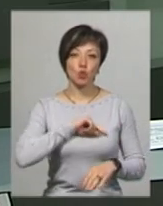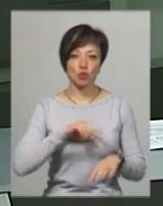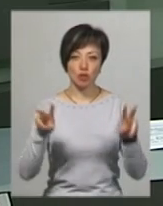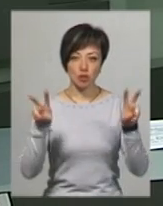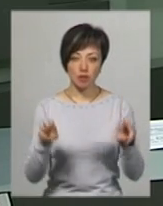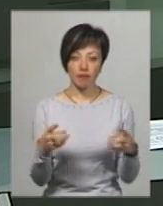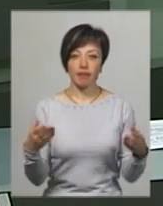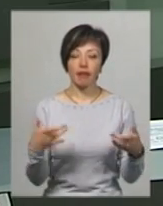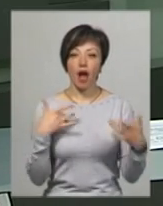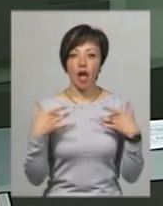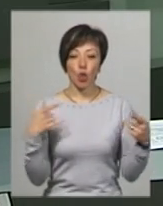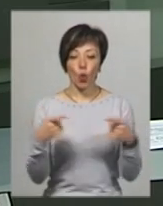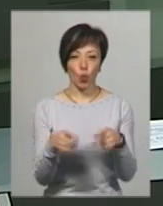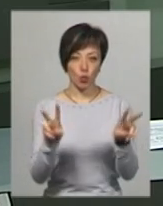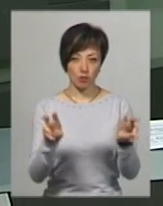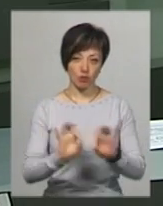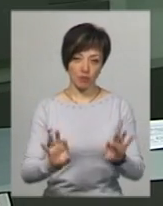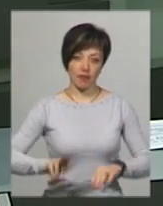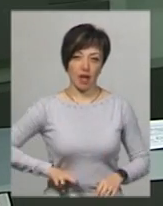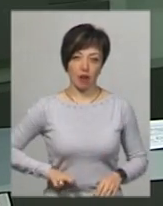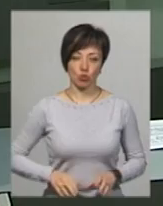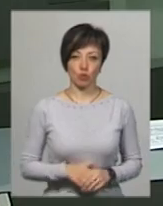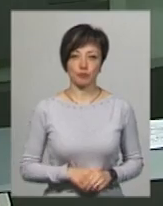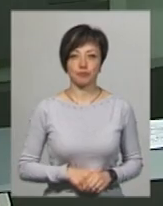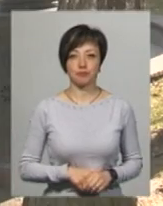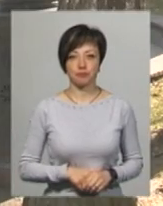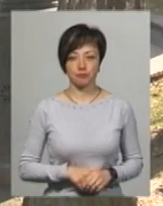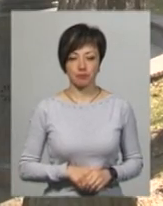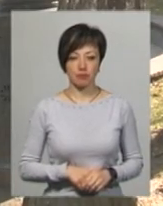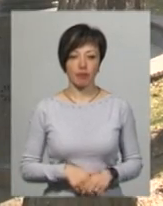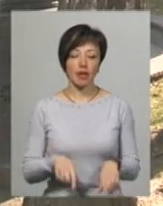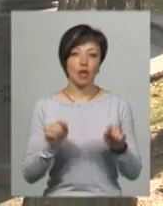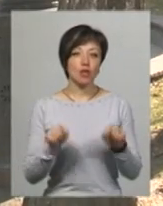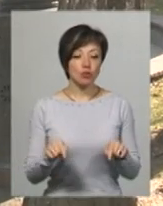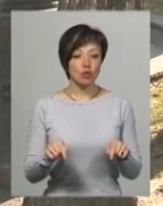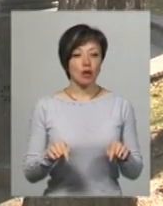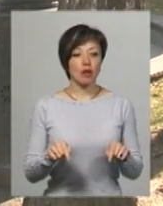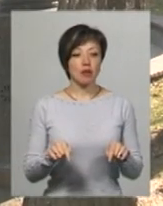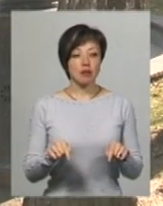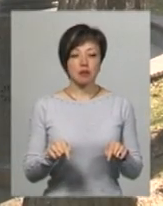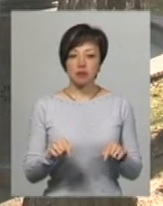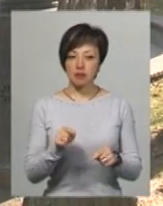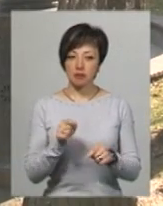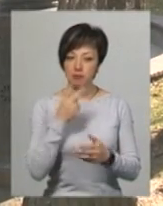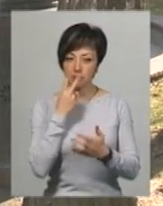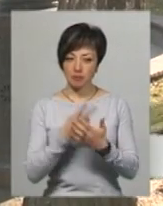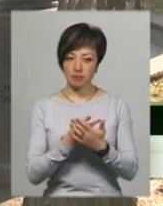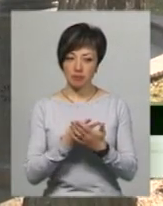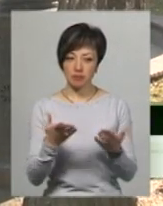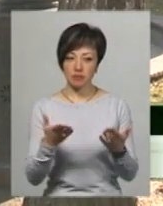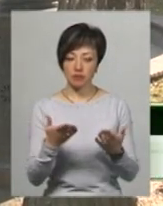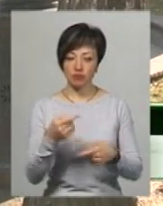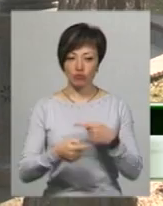монотеатрі «Кут». Про це розповів його директор Володимир Смотритель. Тут розріз через